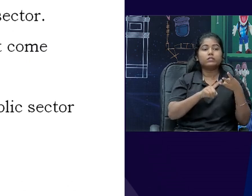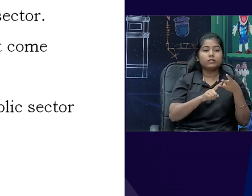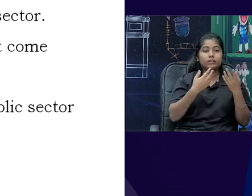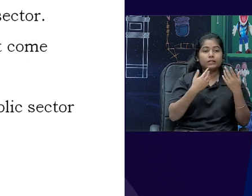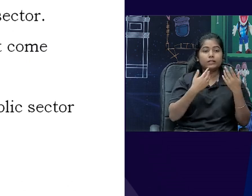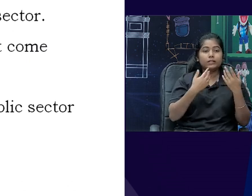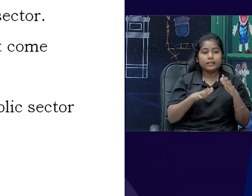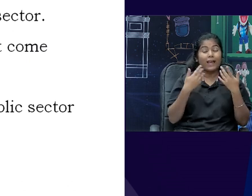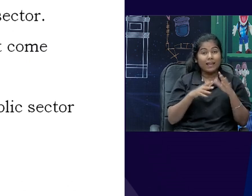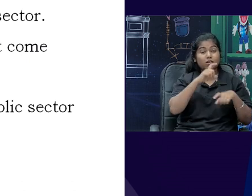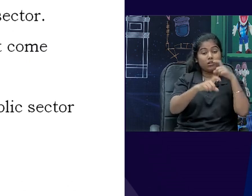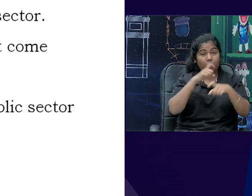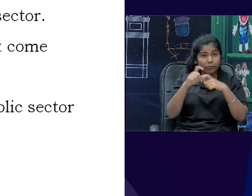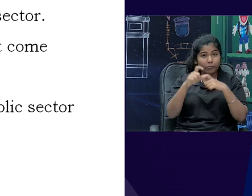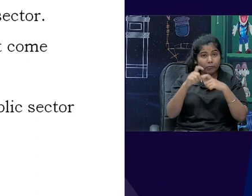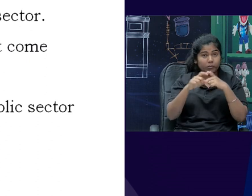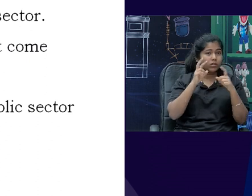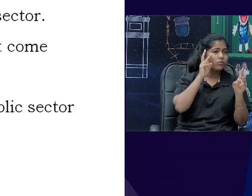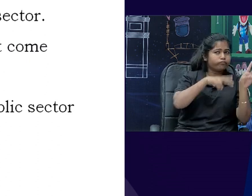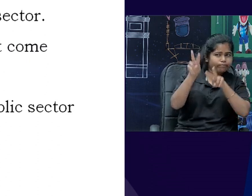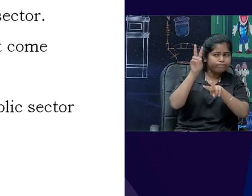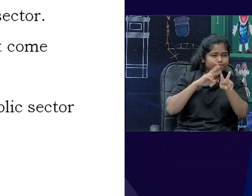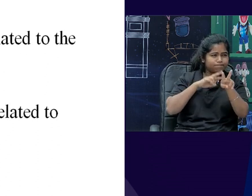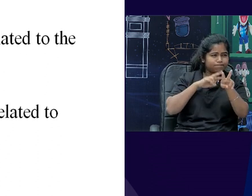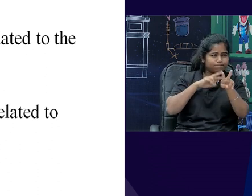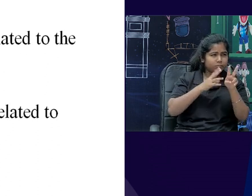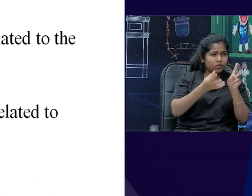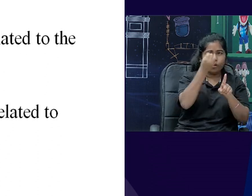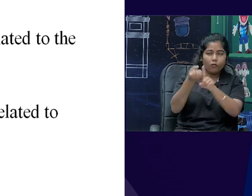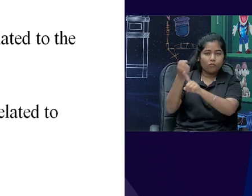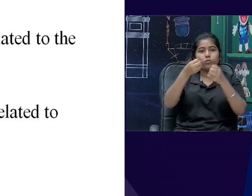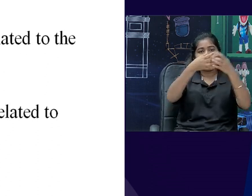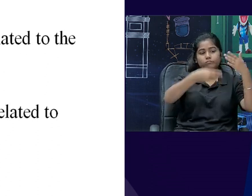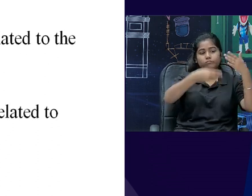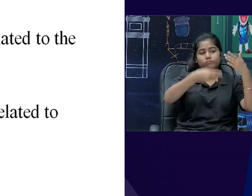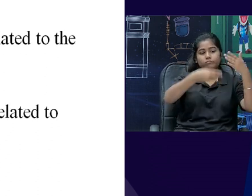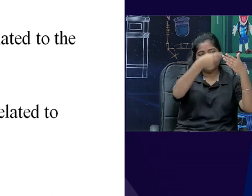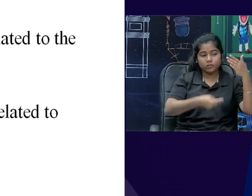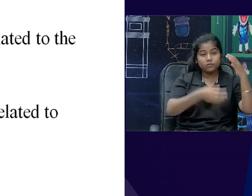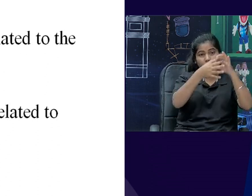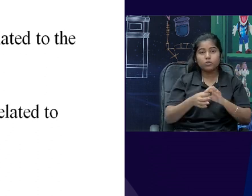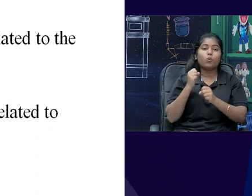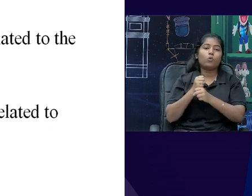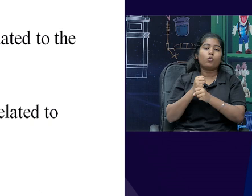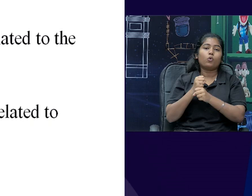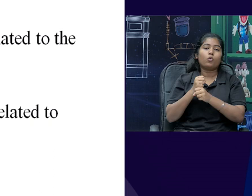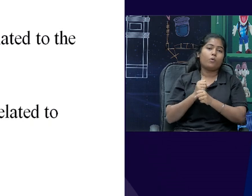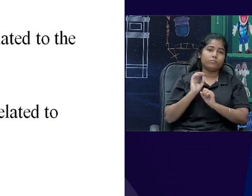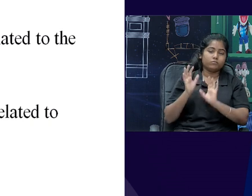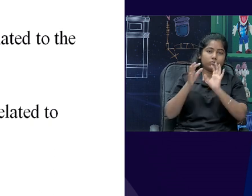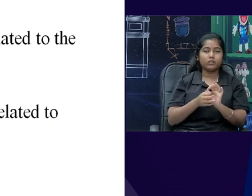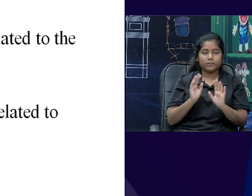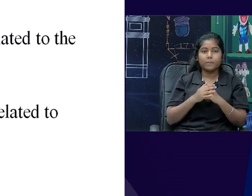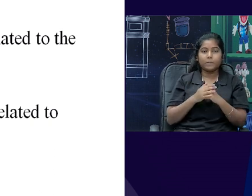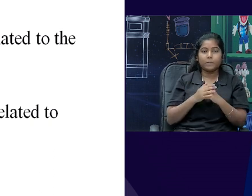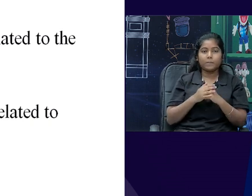classify them ये तो हमारी NCRT की textbook में questions है पर हमने उनको modify किया है कि बच्चा